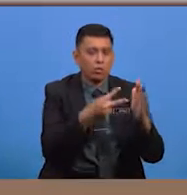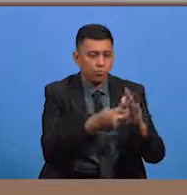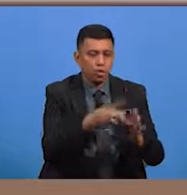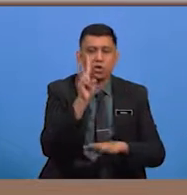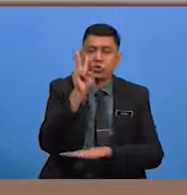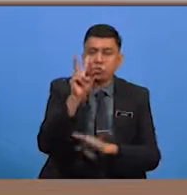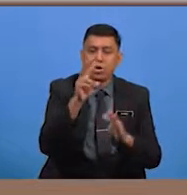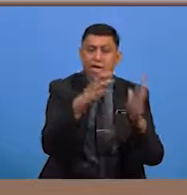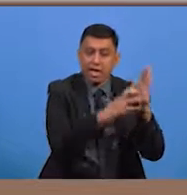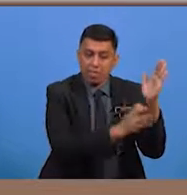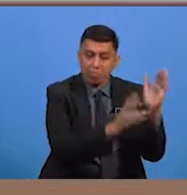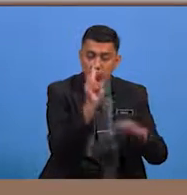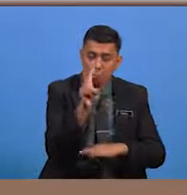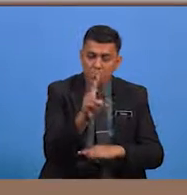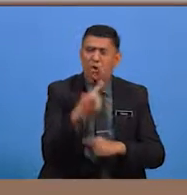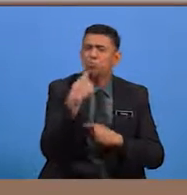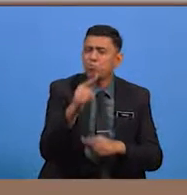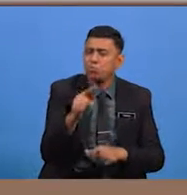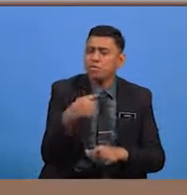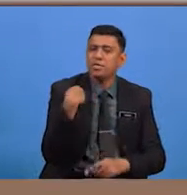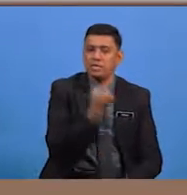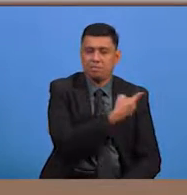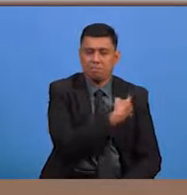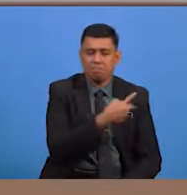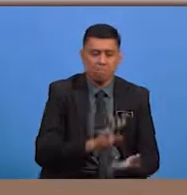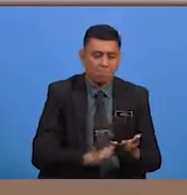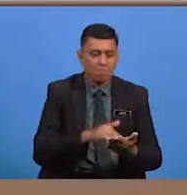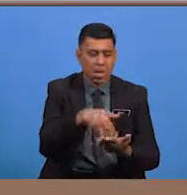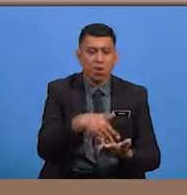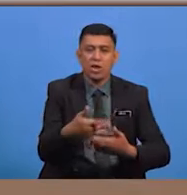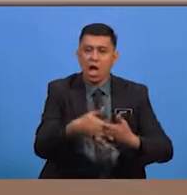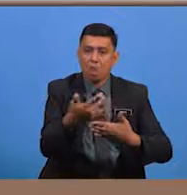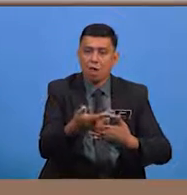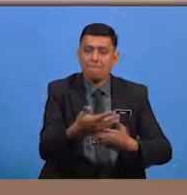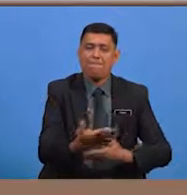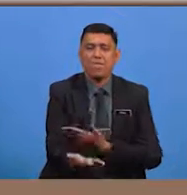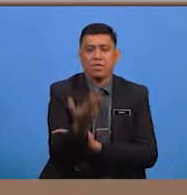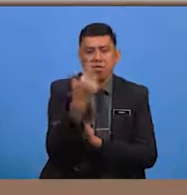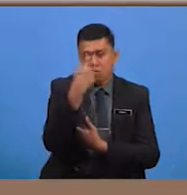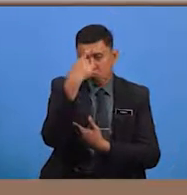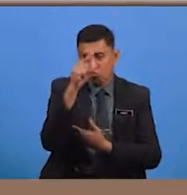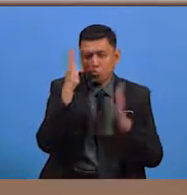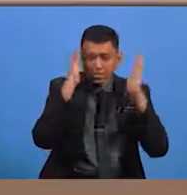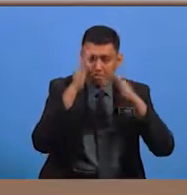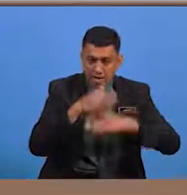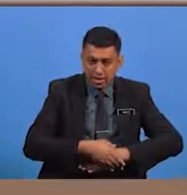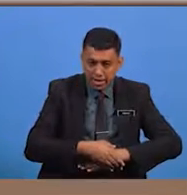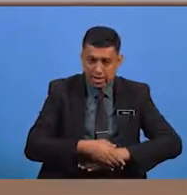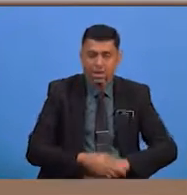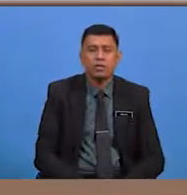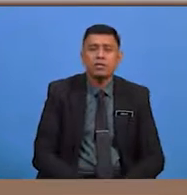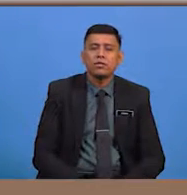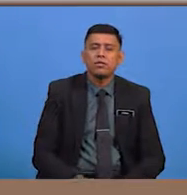rangkap kedua ialah Menyeru kita supaya bangun awal pagi Untuk menunaikan solat